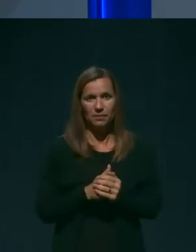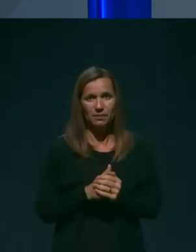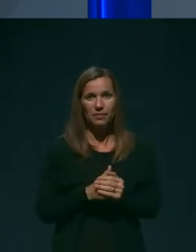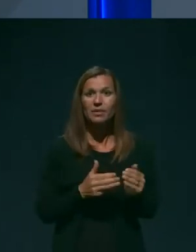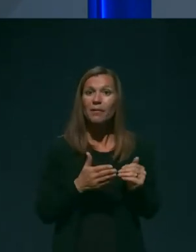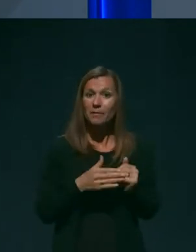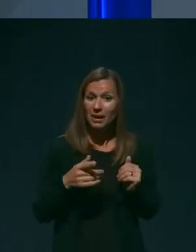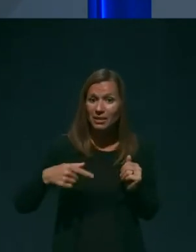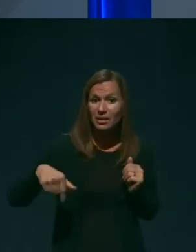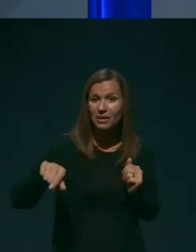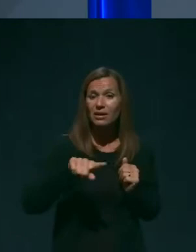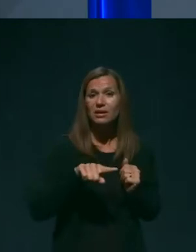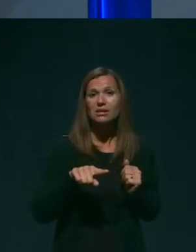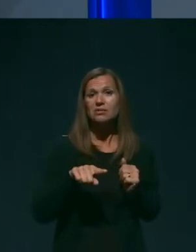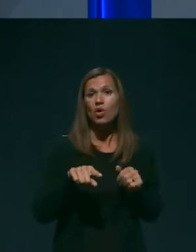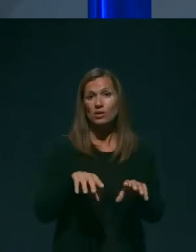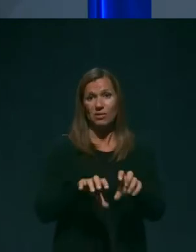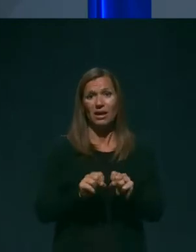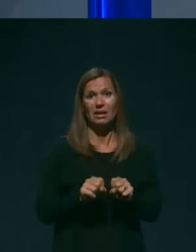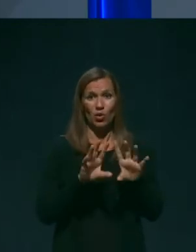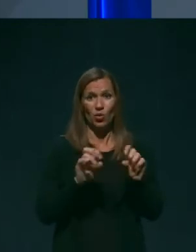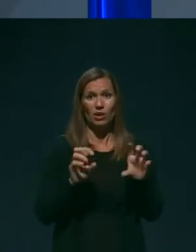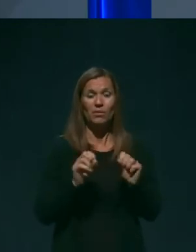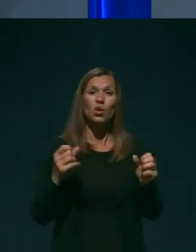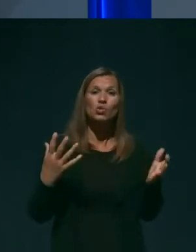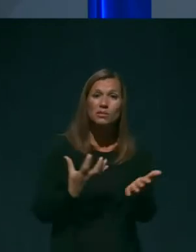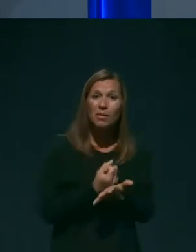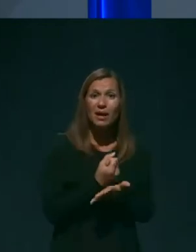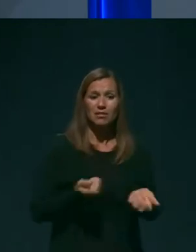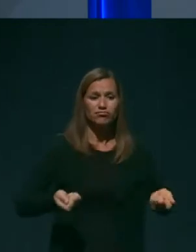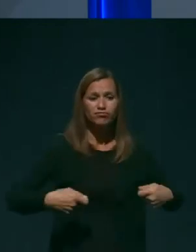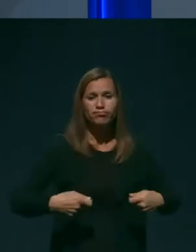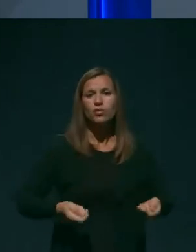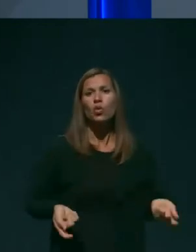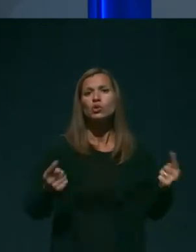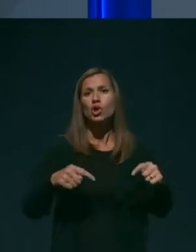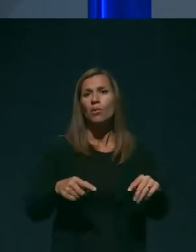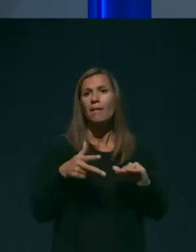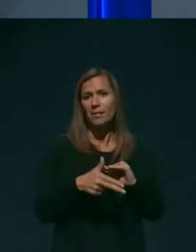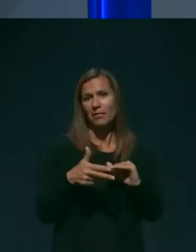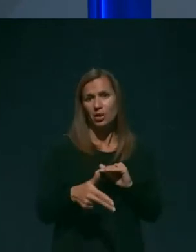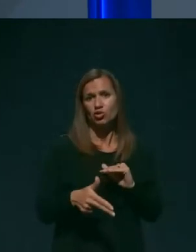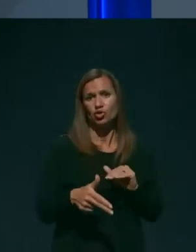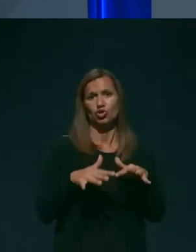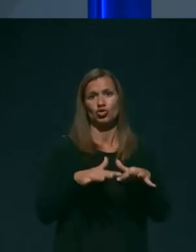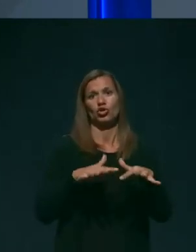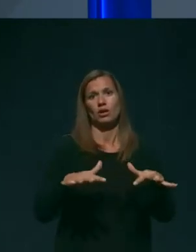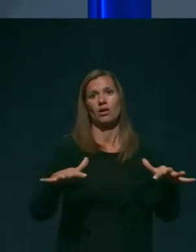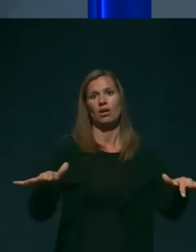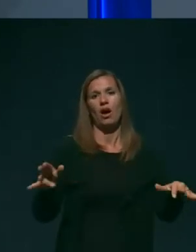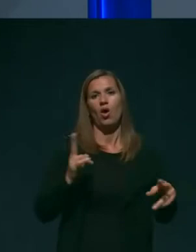s prejetimi ukrepi uspeli zajeziti oziroma preprečiti širenje okušbe.